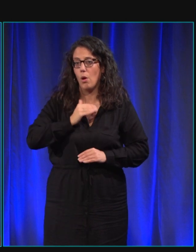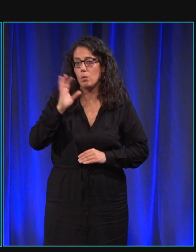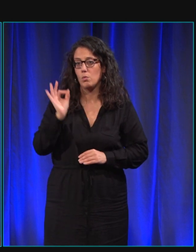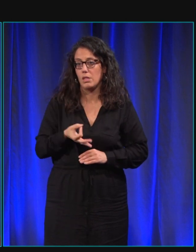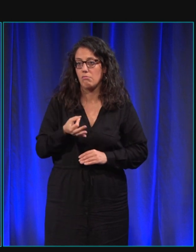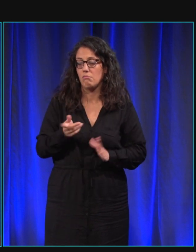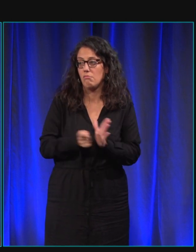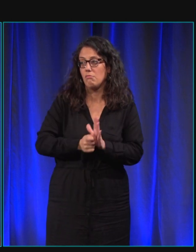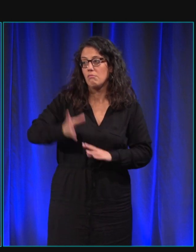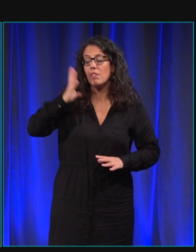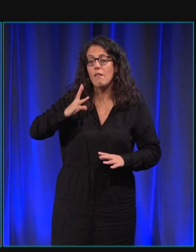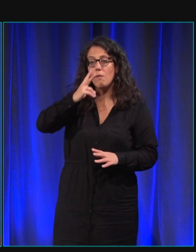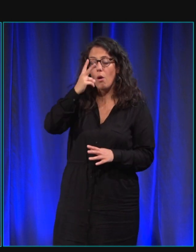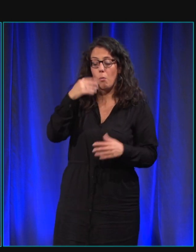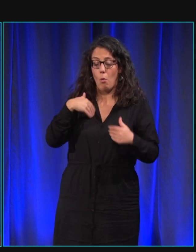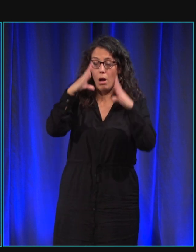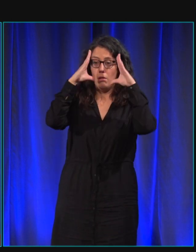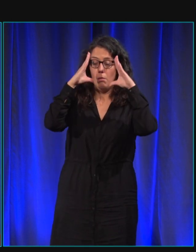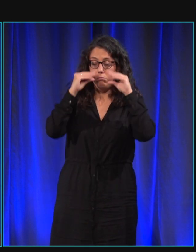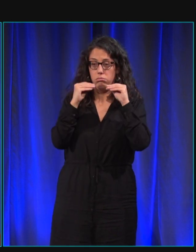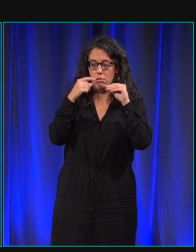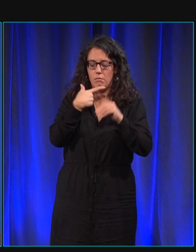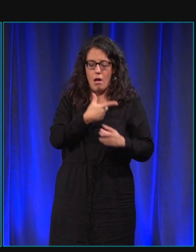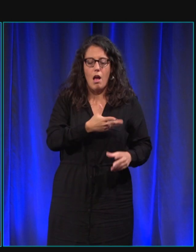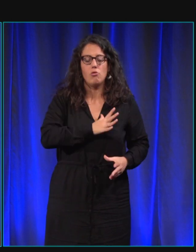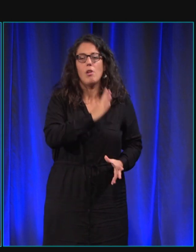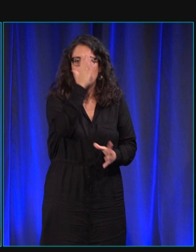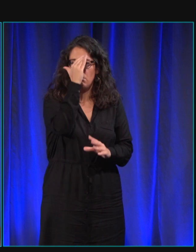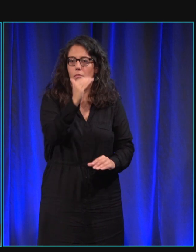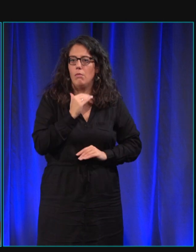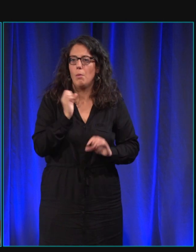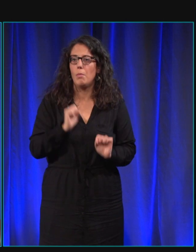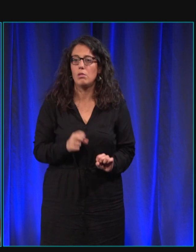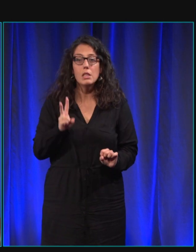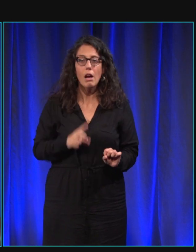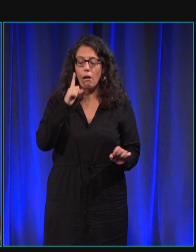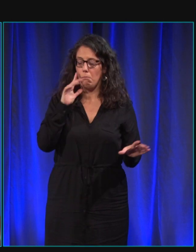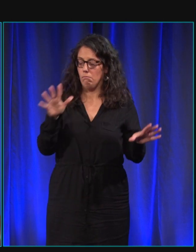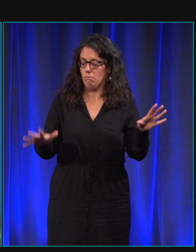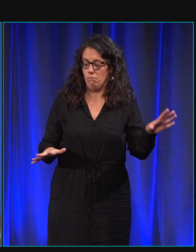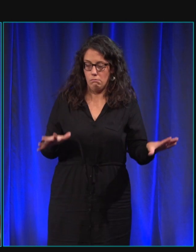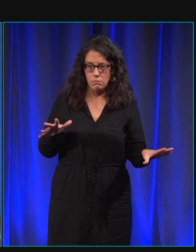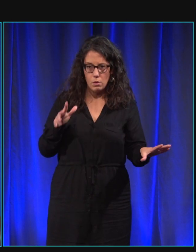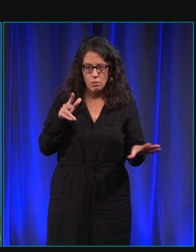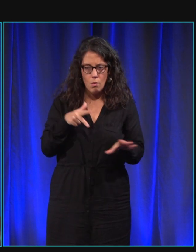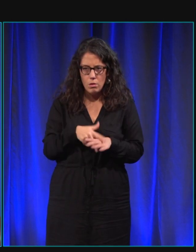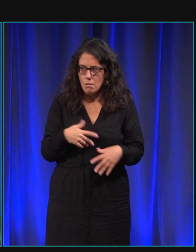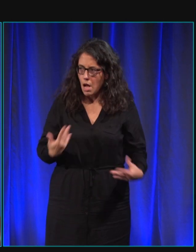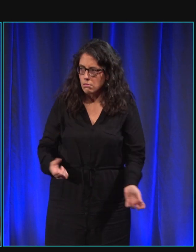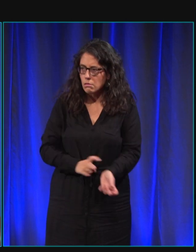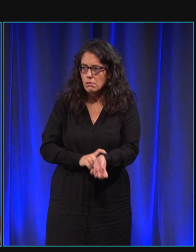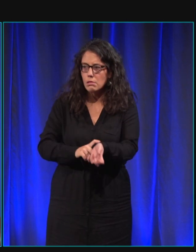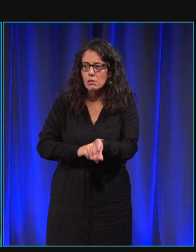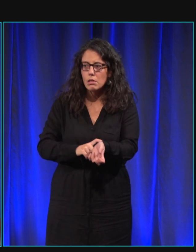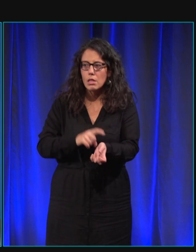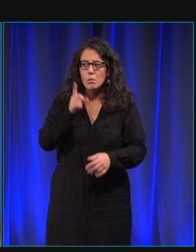la vue effectivement quand on n'y voit pas c'est stressant quand au départ déjà parce que quand on perd la vue on se